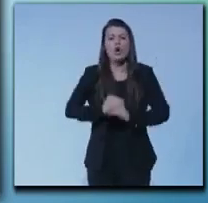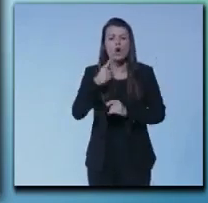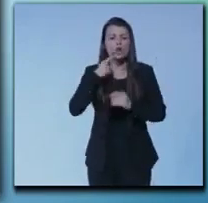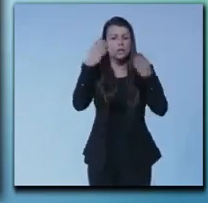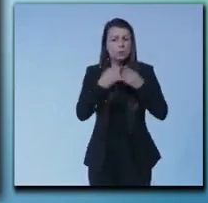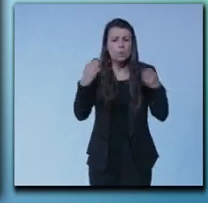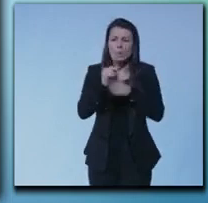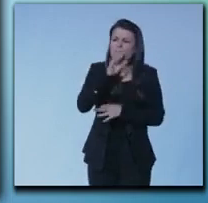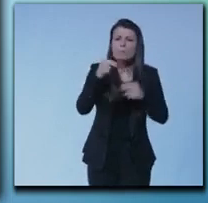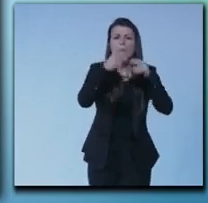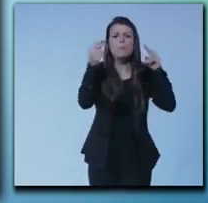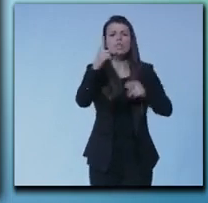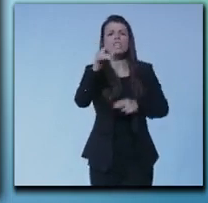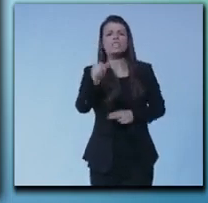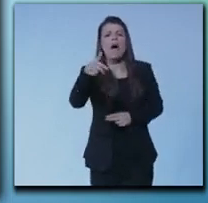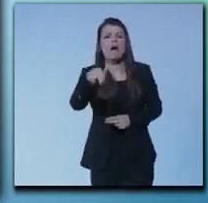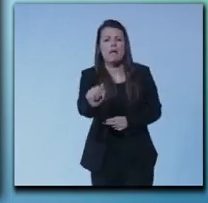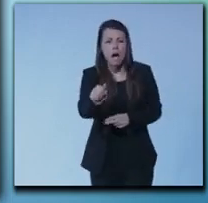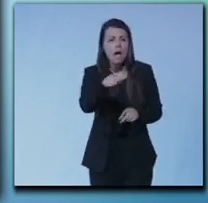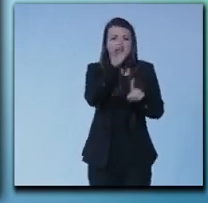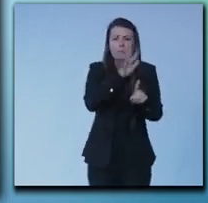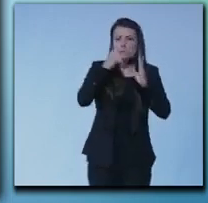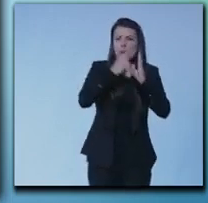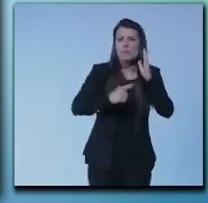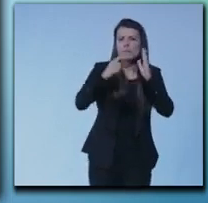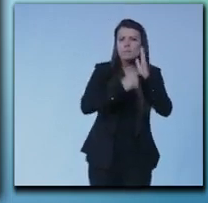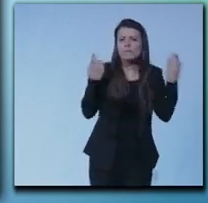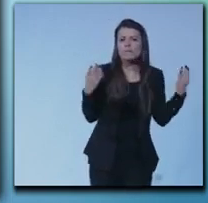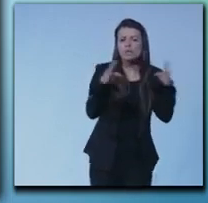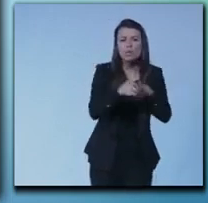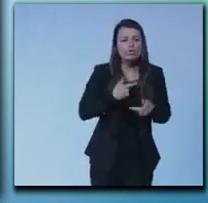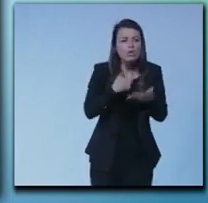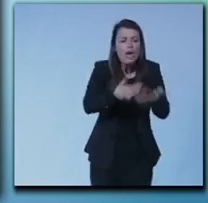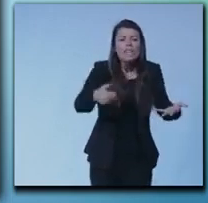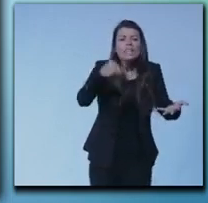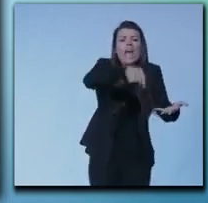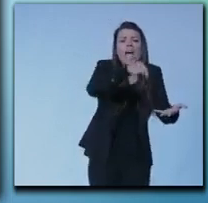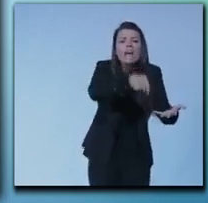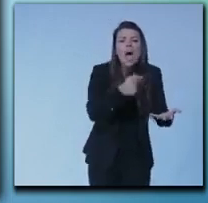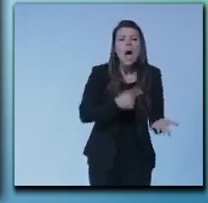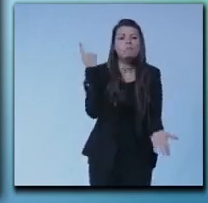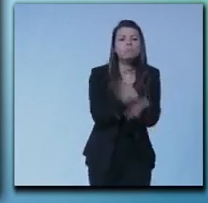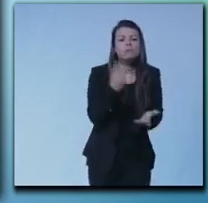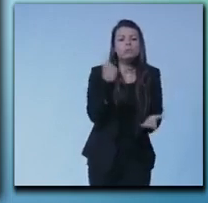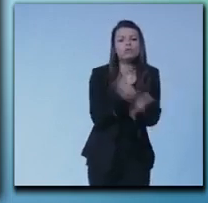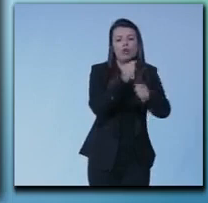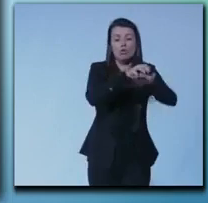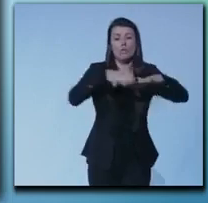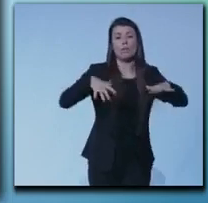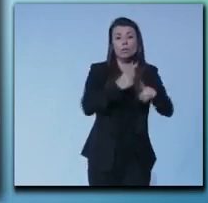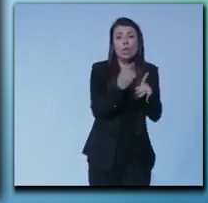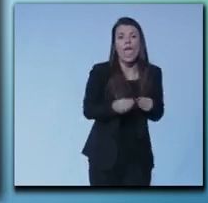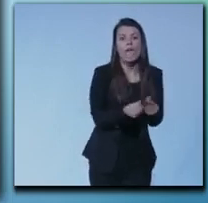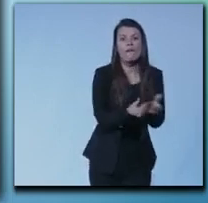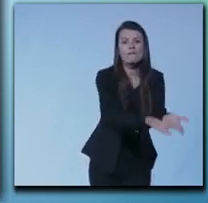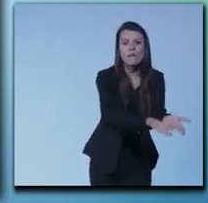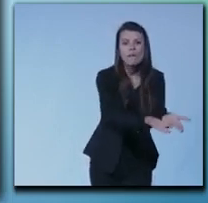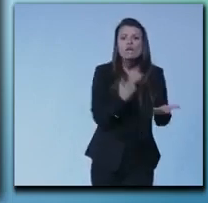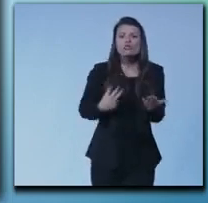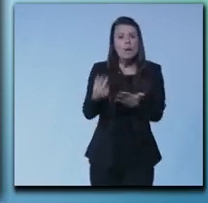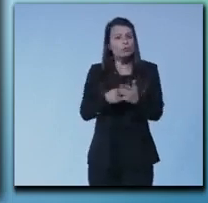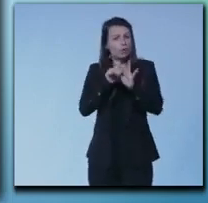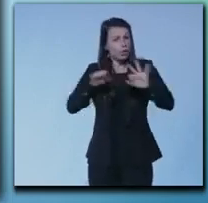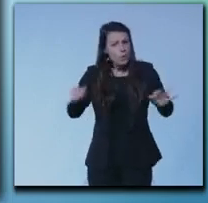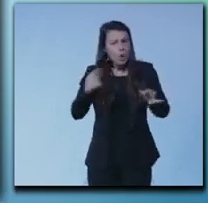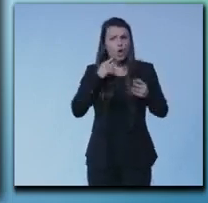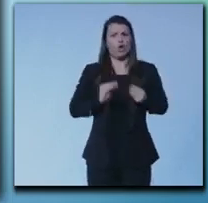Diana se non ricordo male che è chiuso da mesi in una terra che ha fame di infrastrutture e deve essere c'è già il progetto realizzato